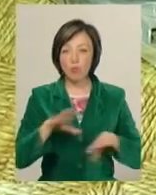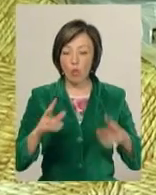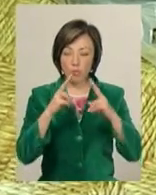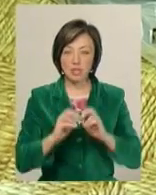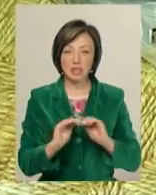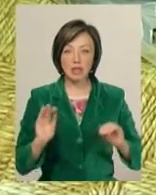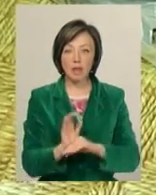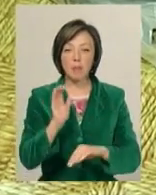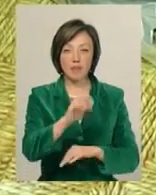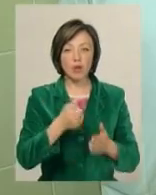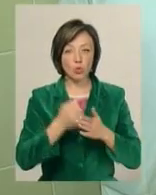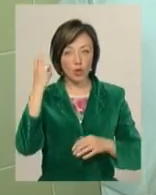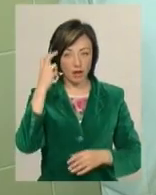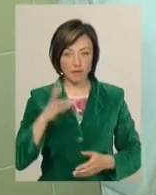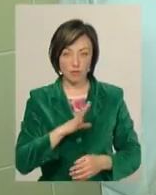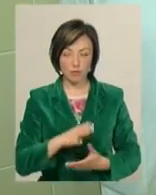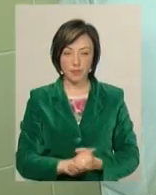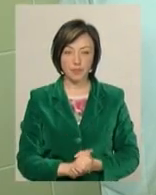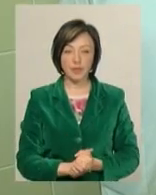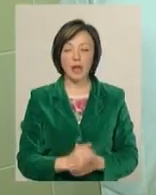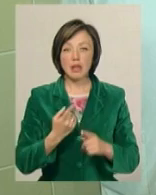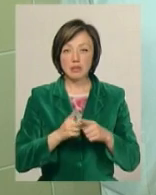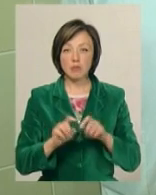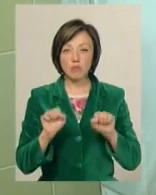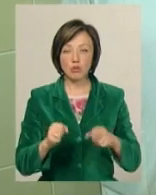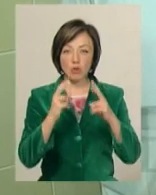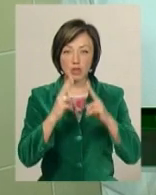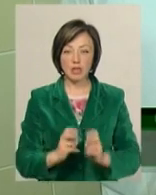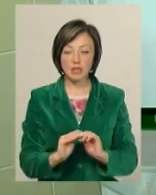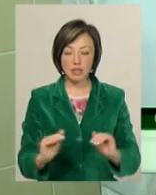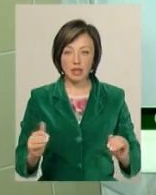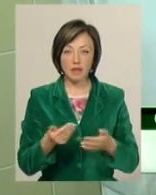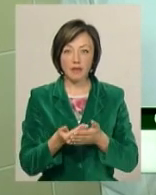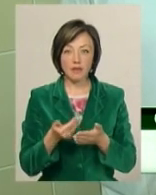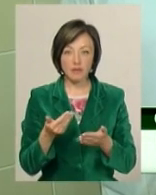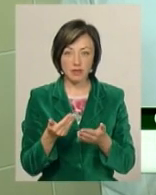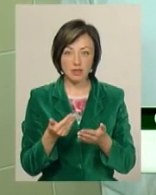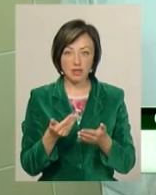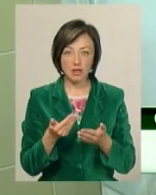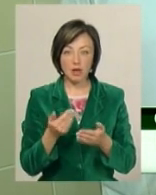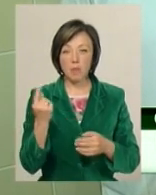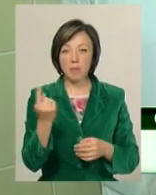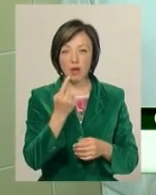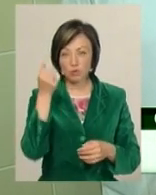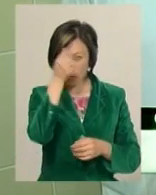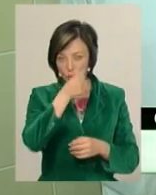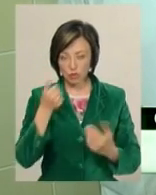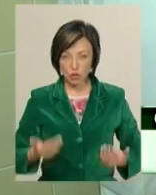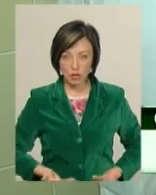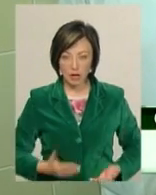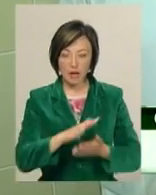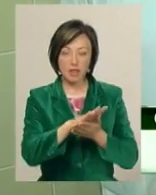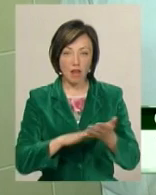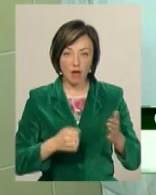дітей направляли до столиці. Дає змогу оглядати дітей практично від першого року життя і